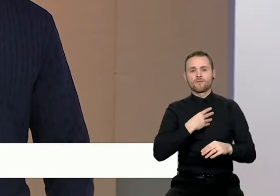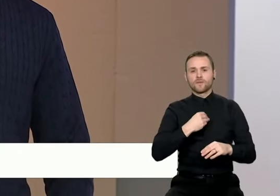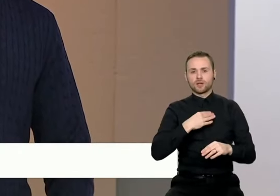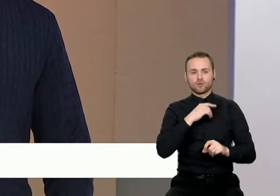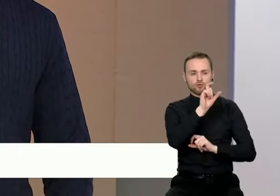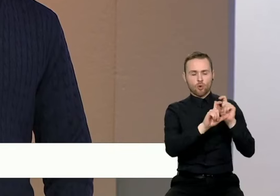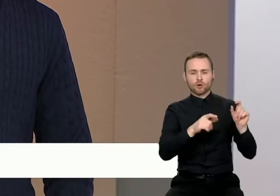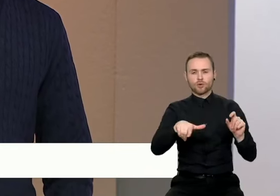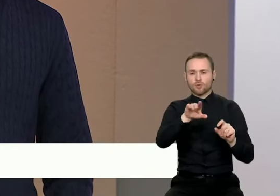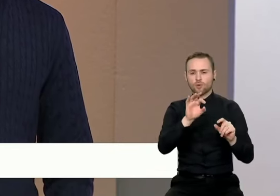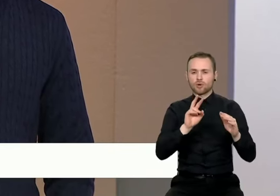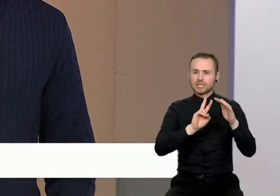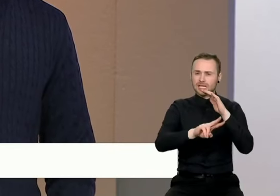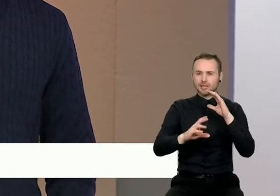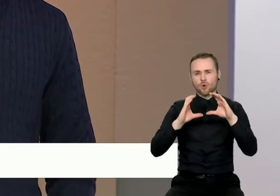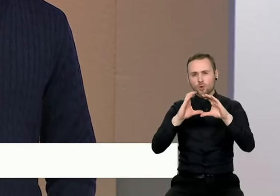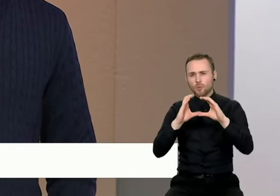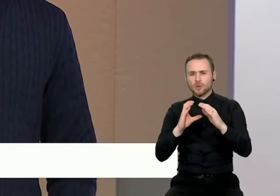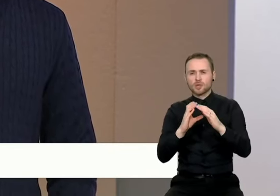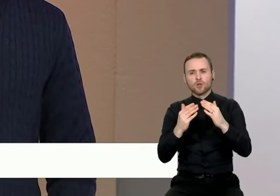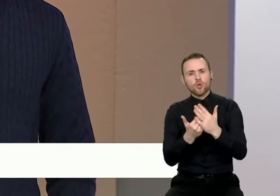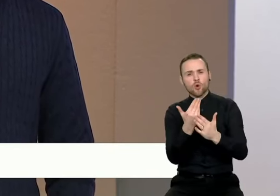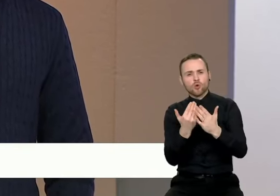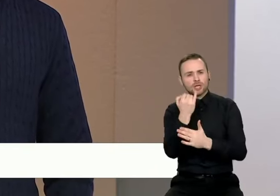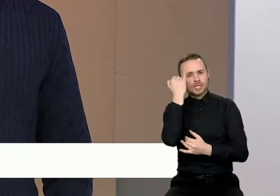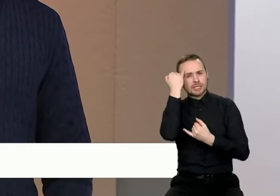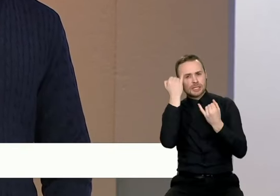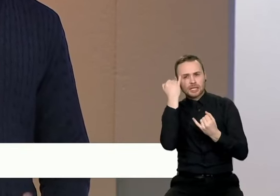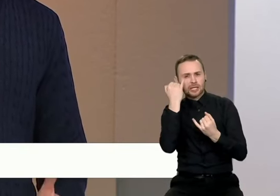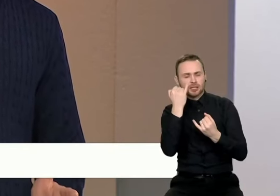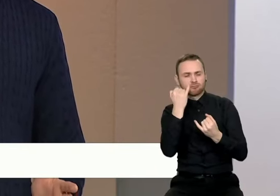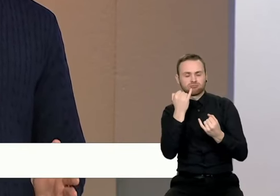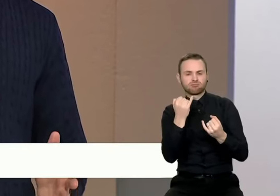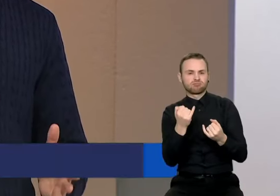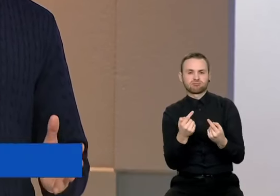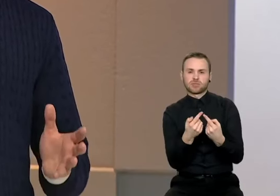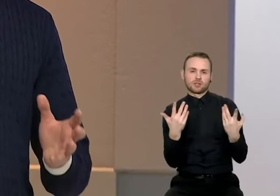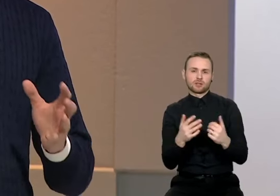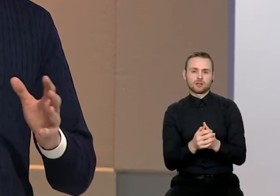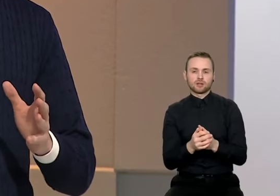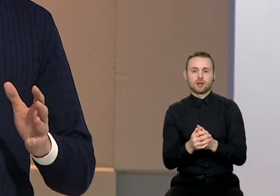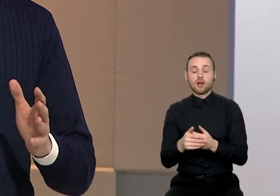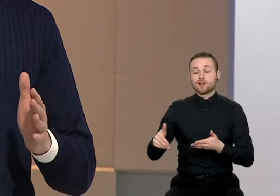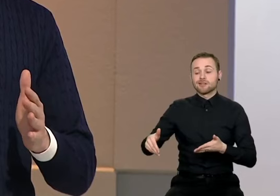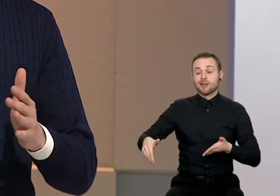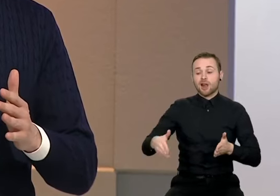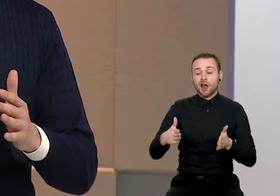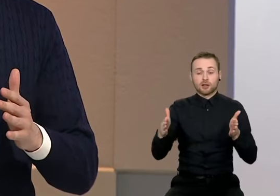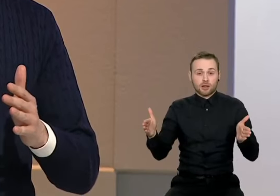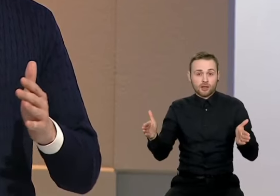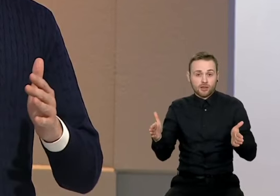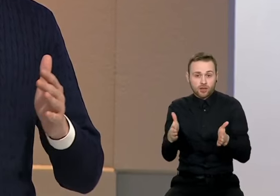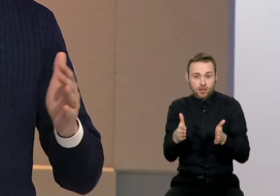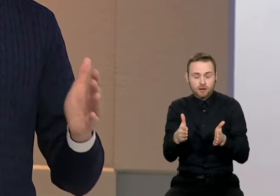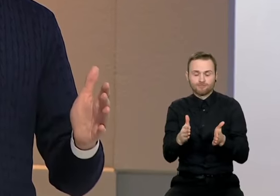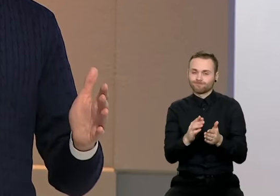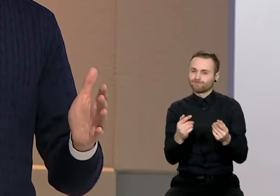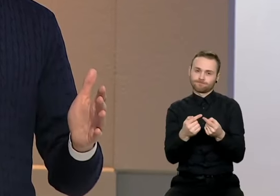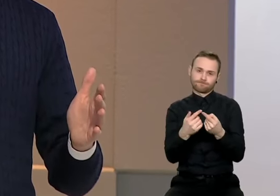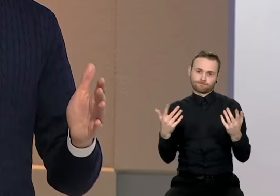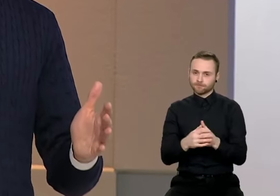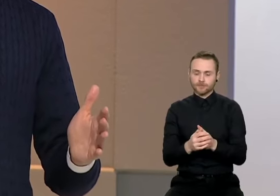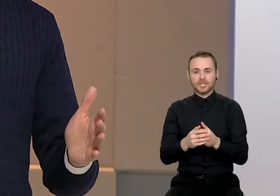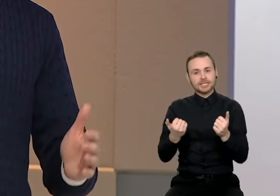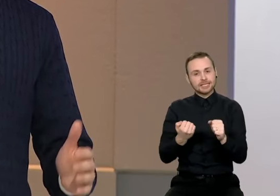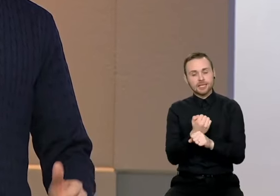transportu nepasiteis. Nu, todėl reikėtų stabdyti gatvės siaurinimo darbus ir finansavimu nukreipti į gatvės